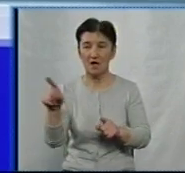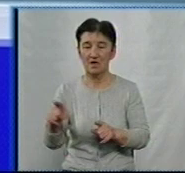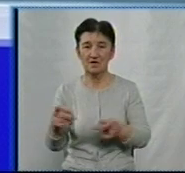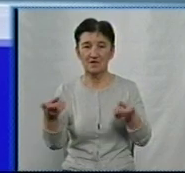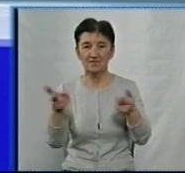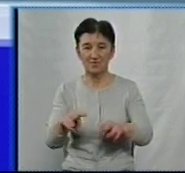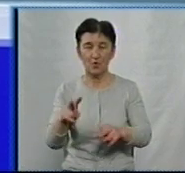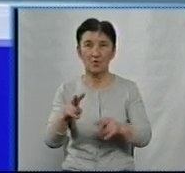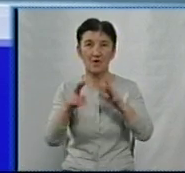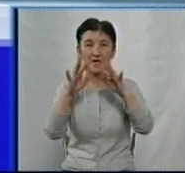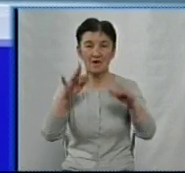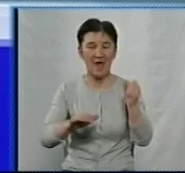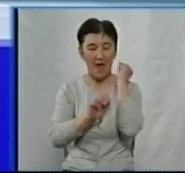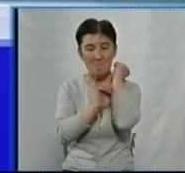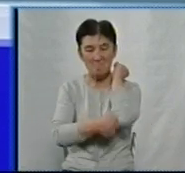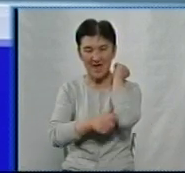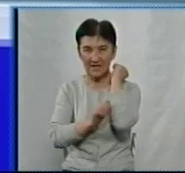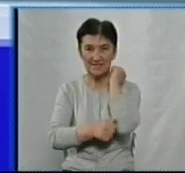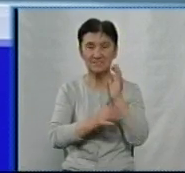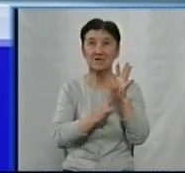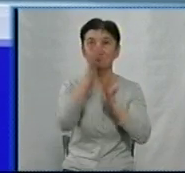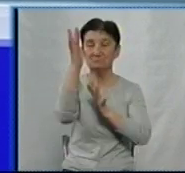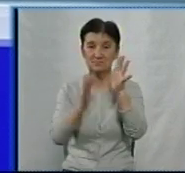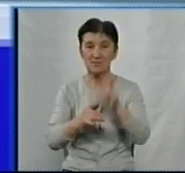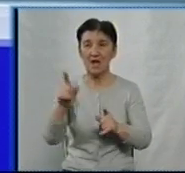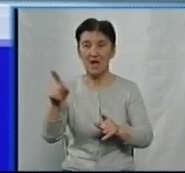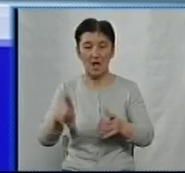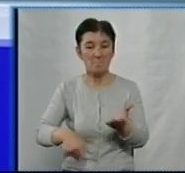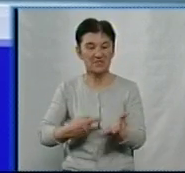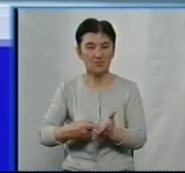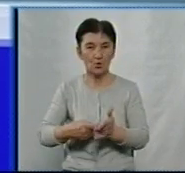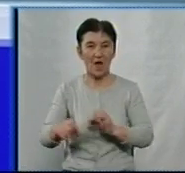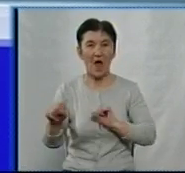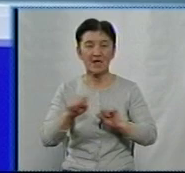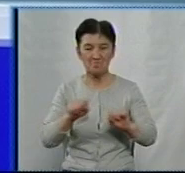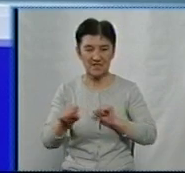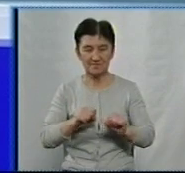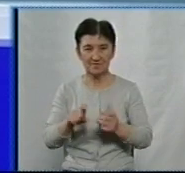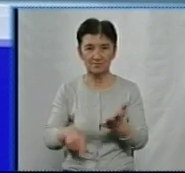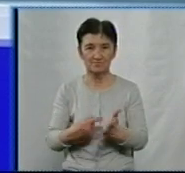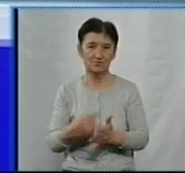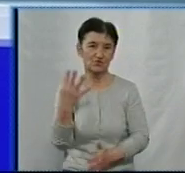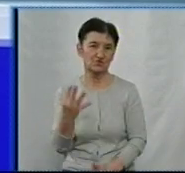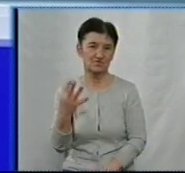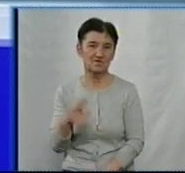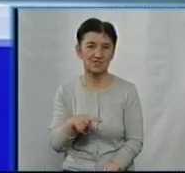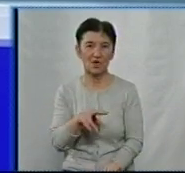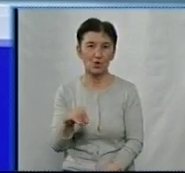двох беріз, двох лип і коща планують розглянути на засіданні міської адміністративної комісії 4 лютого.